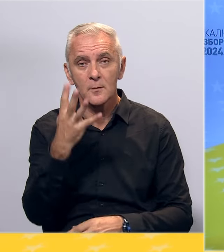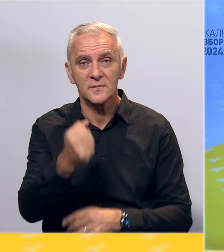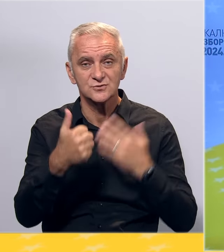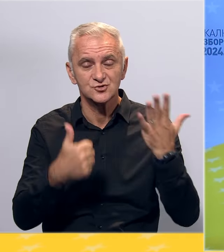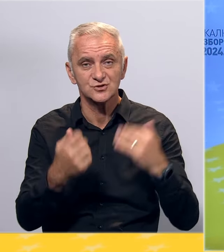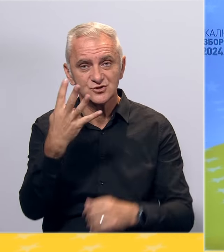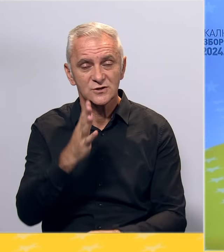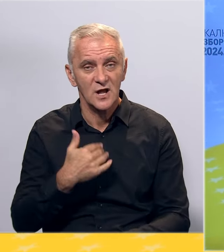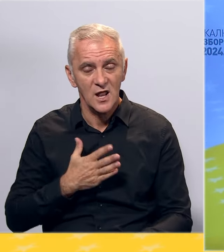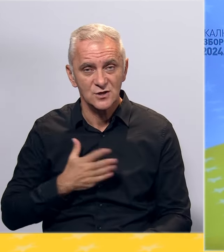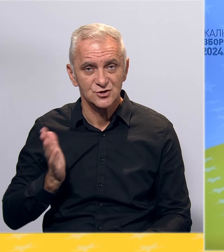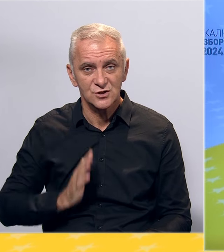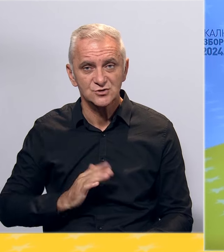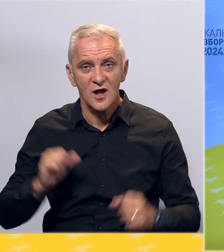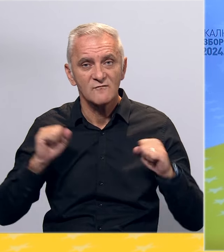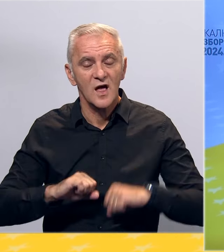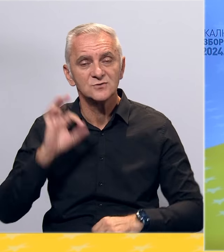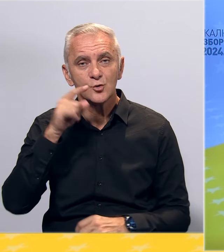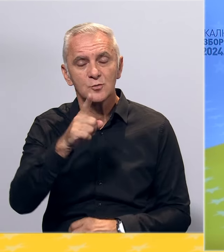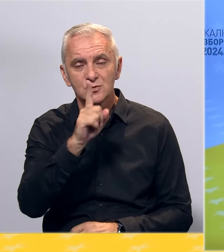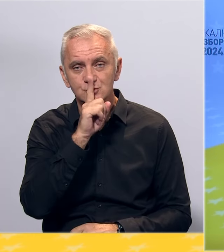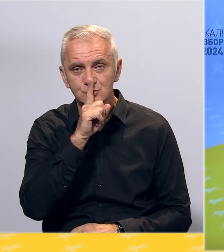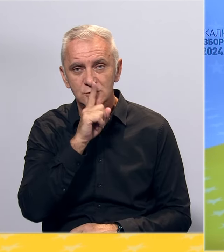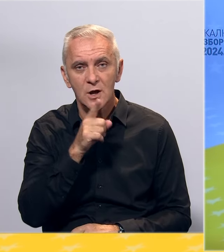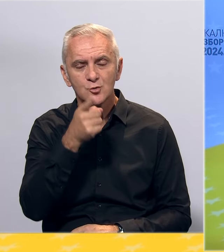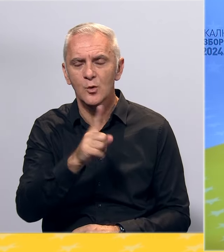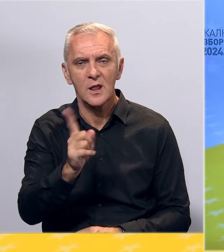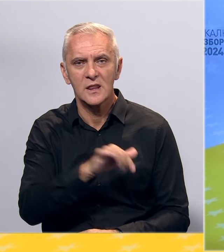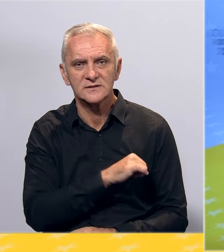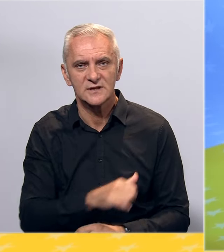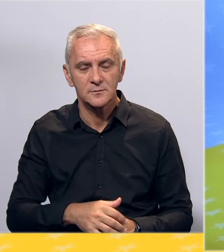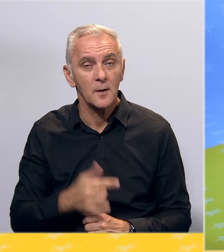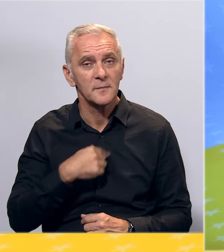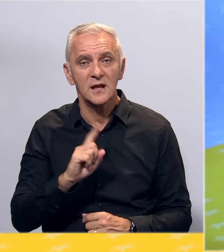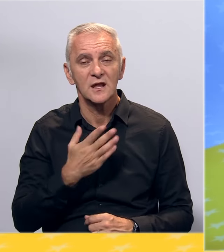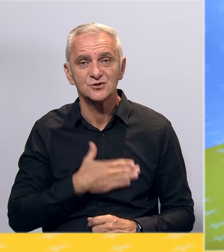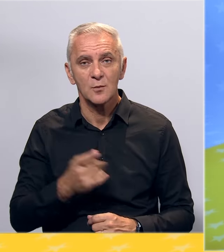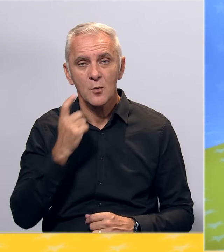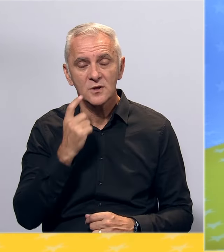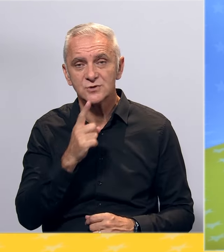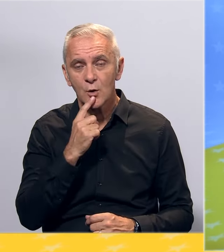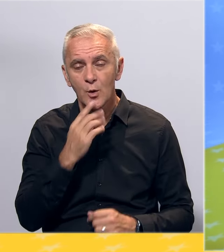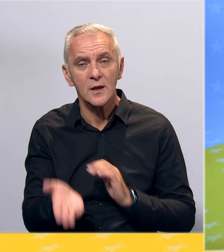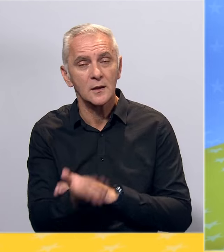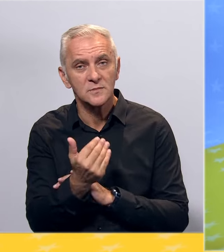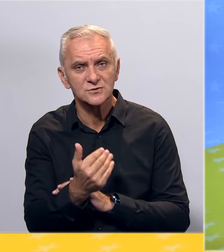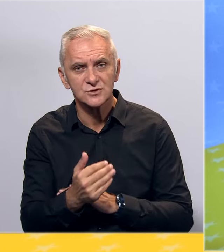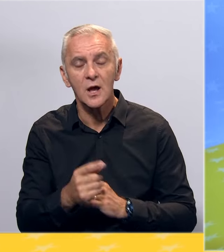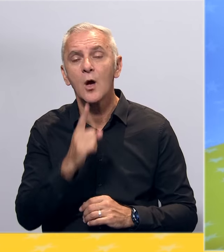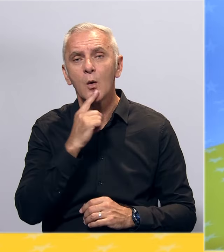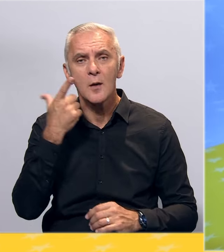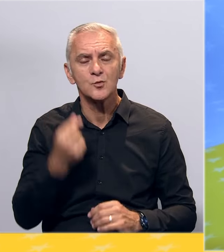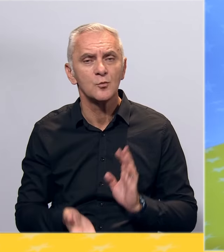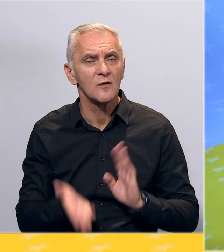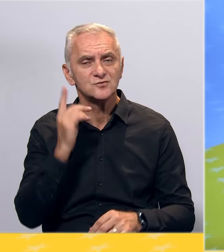naših su građana. Vlast o tome šuti jer ih to i ne zanima. Mi ne želimo Bihać koji se reseljava i u kojem duplo više